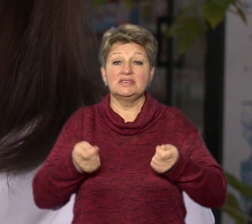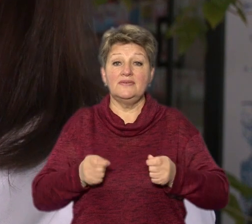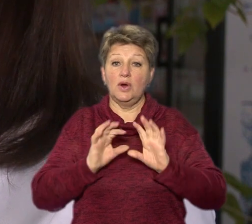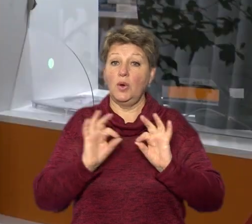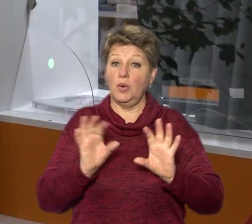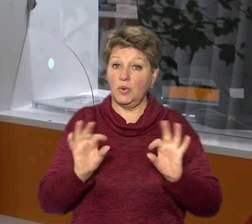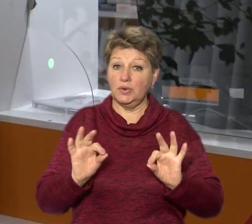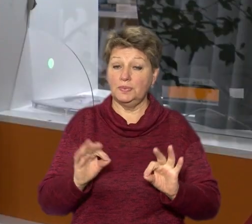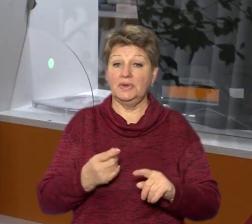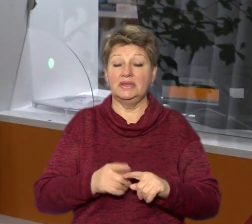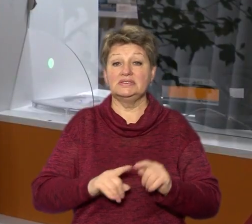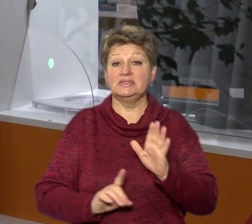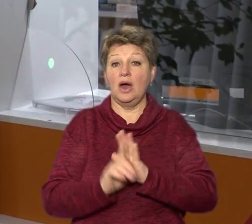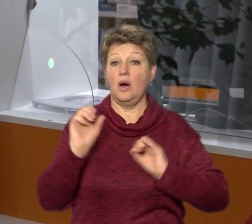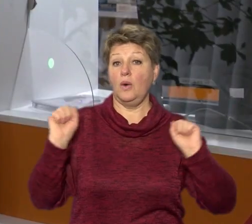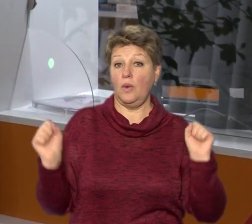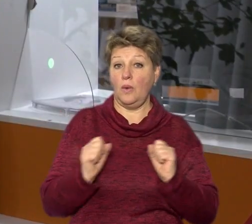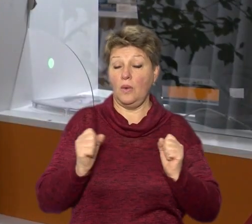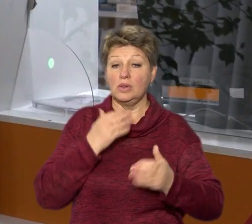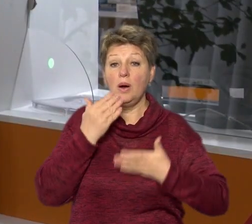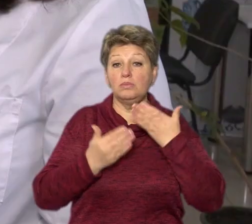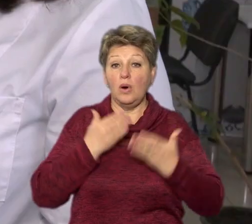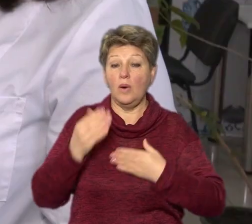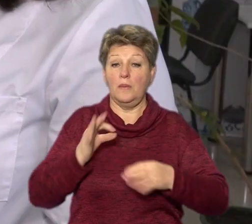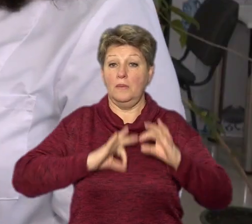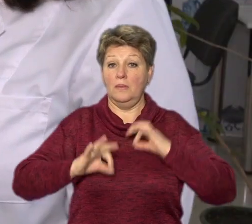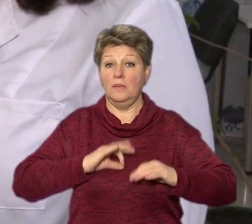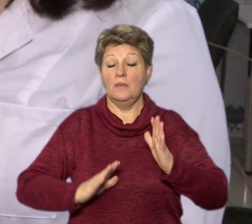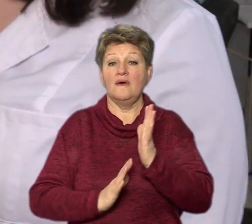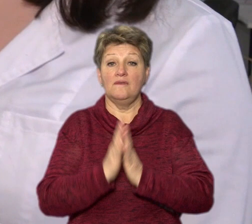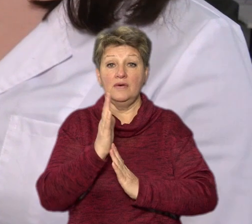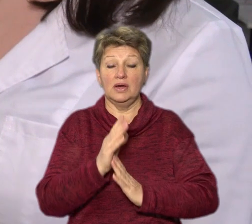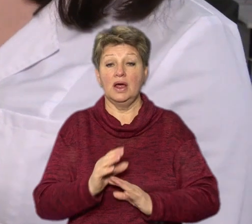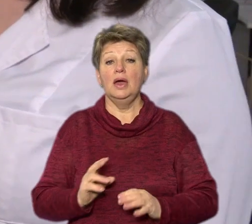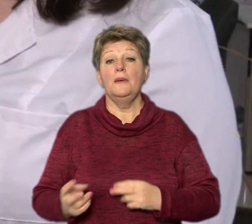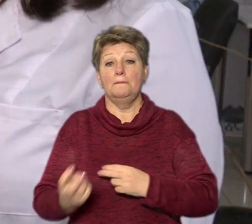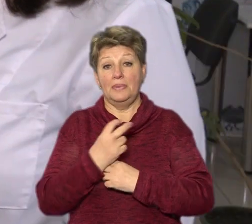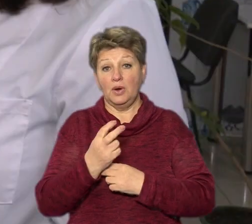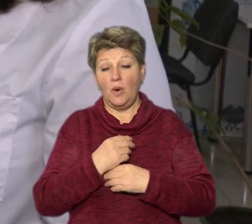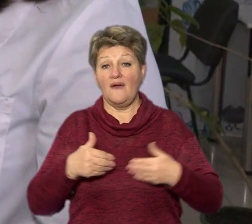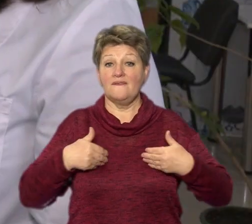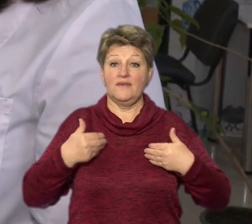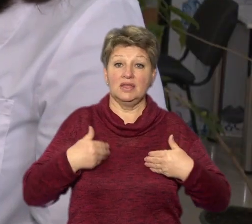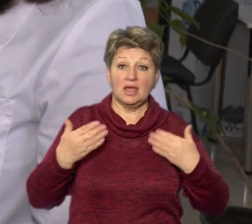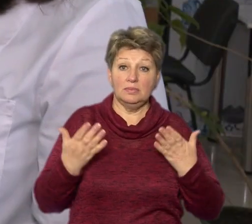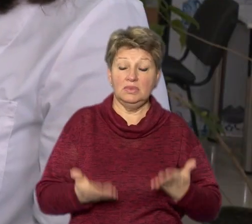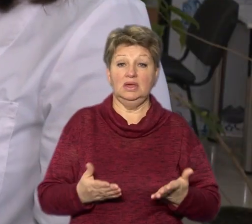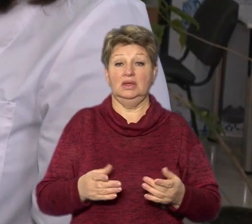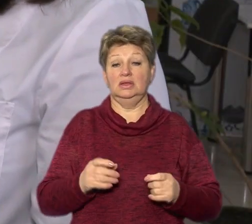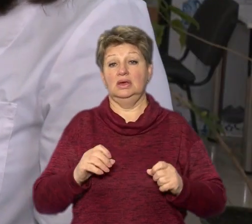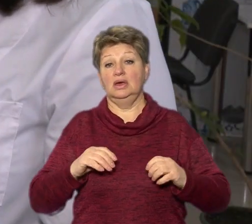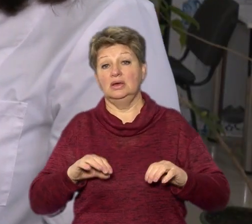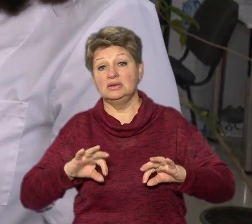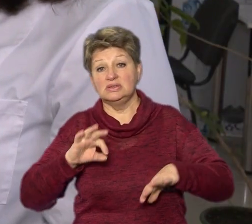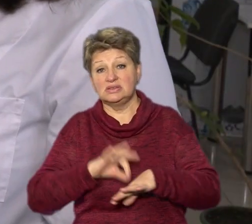розповідає, із настанням холодів попит на ліки зріс. Приходять як і за вітамінками, так і зняти симптоми застуди.